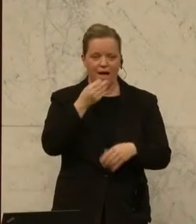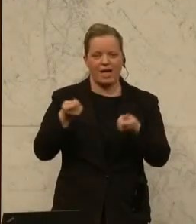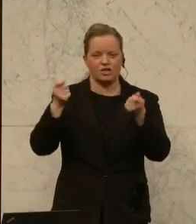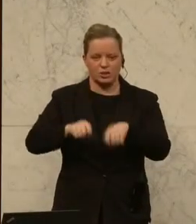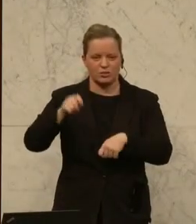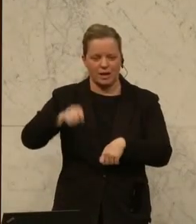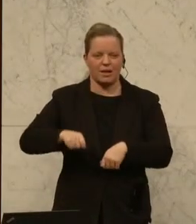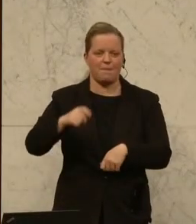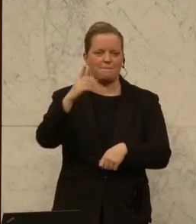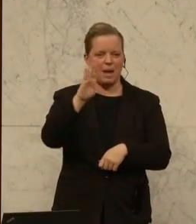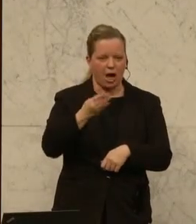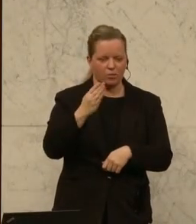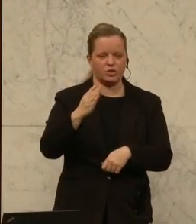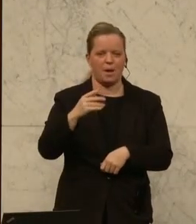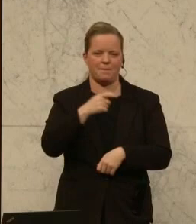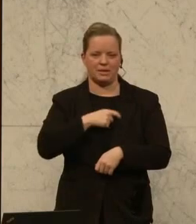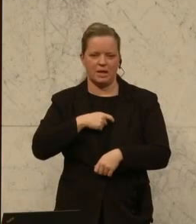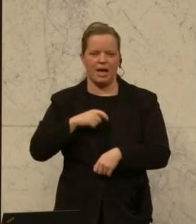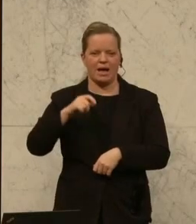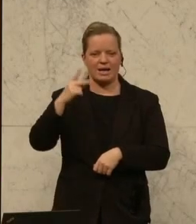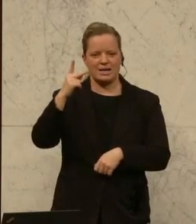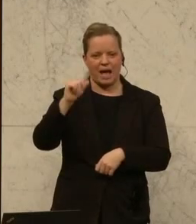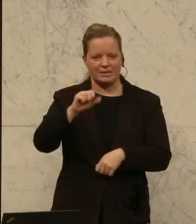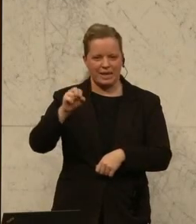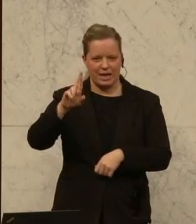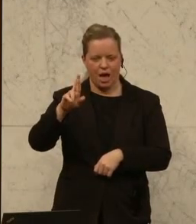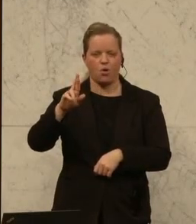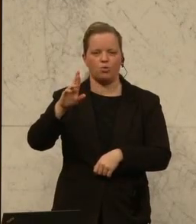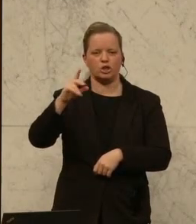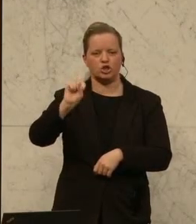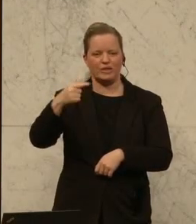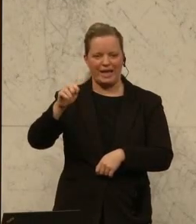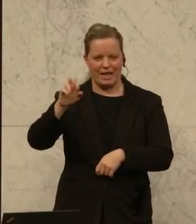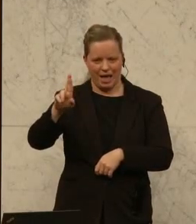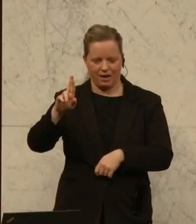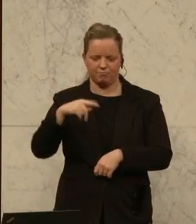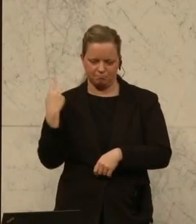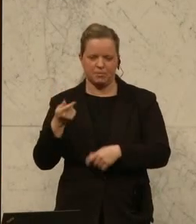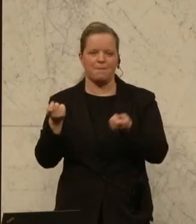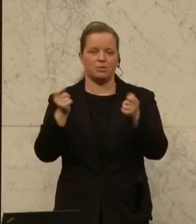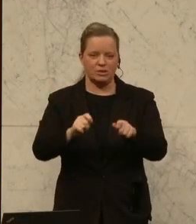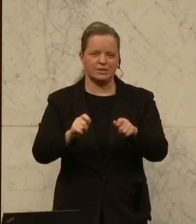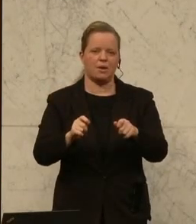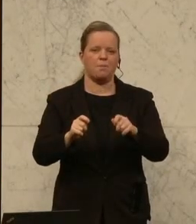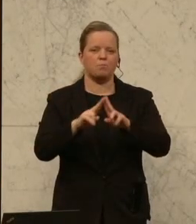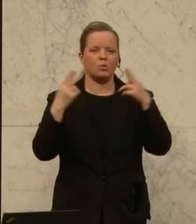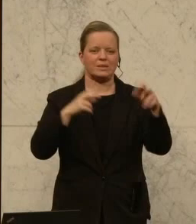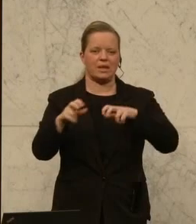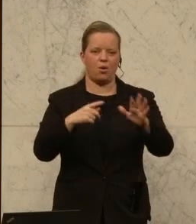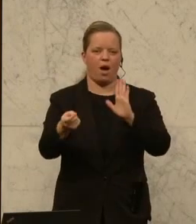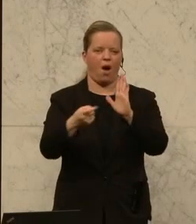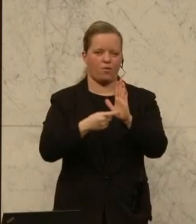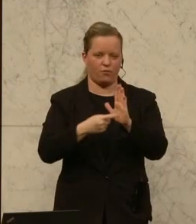Dr. Dagmar Belakowitsch, Mag. Mag. Dr. Axel Kassecker und Petra Steger einbringen. Der Nationalrat wolle beschließen, die Bundesregierung wird